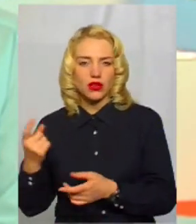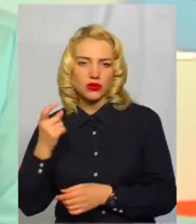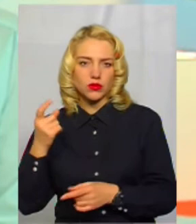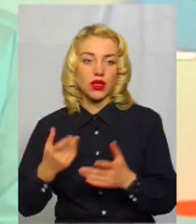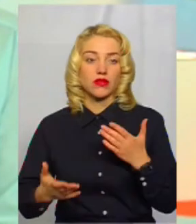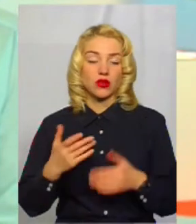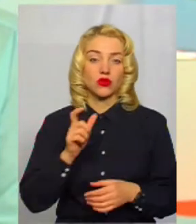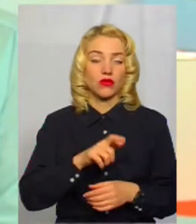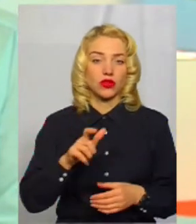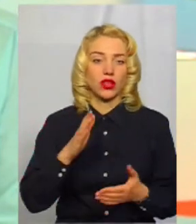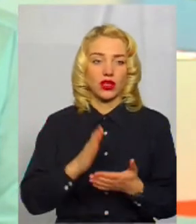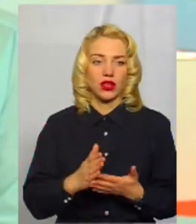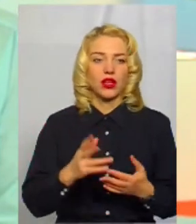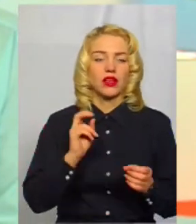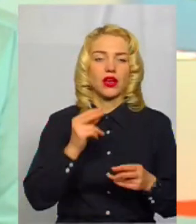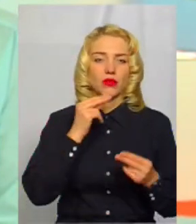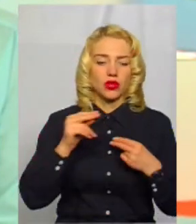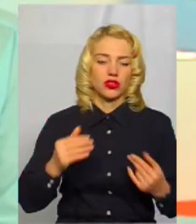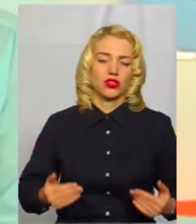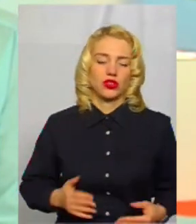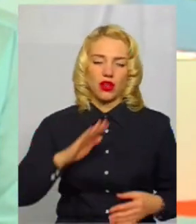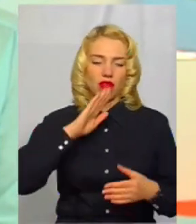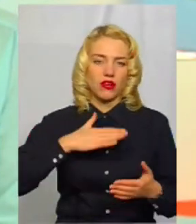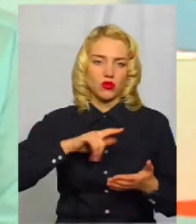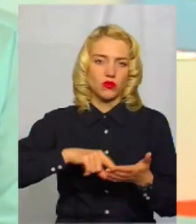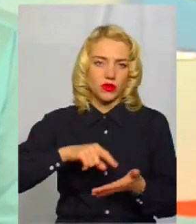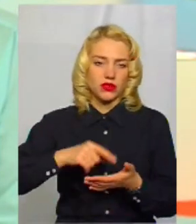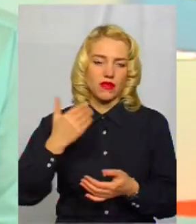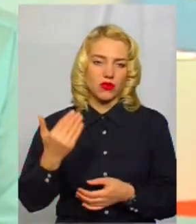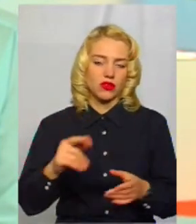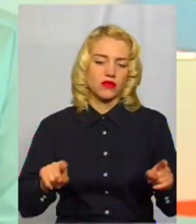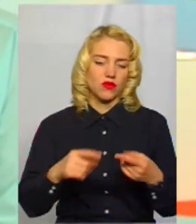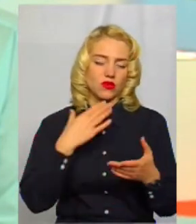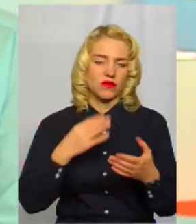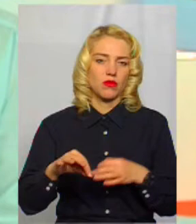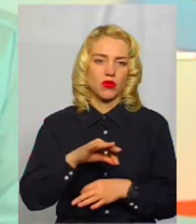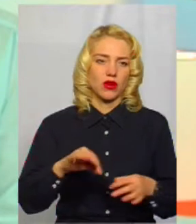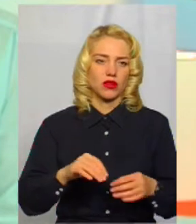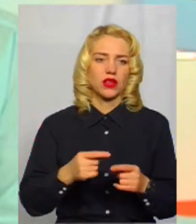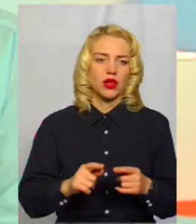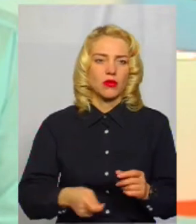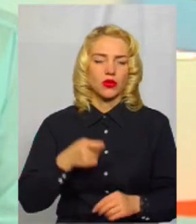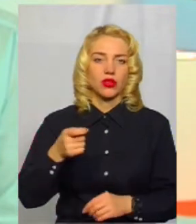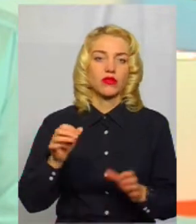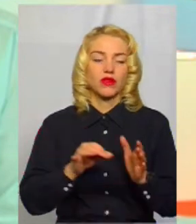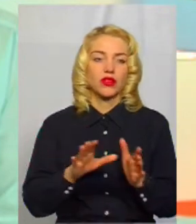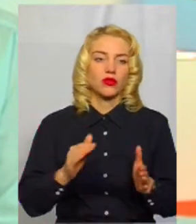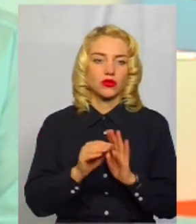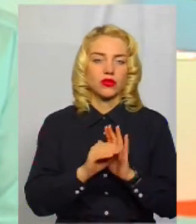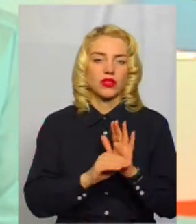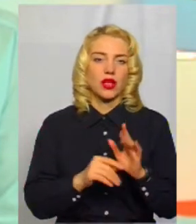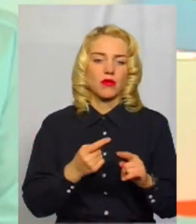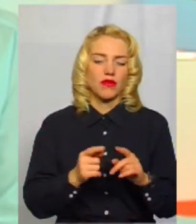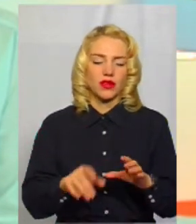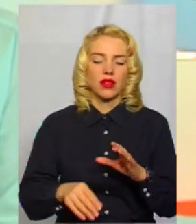міста є ідеї, які покращать життя у нашому місті, вони створюють свій проєкт, подають електронну систему, він